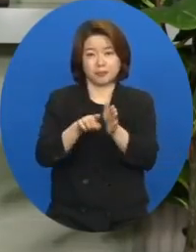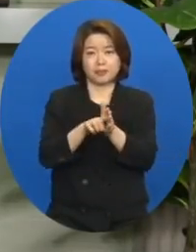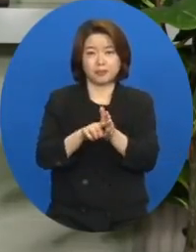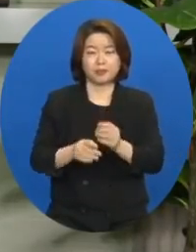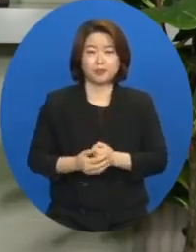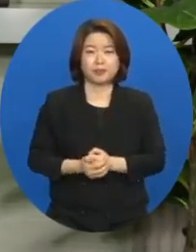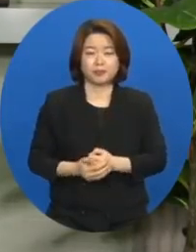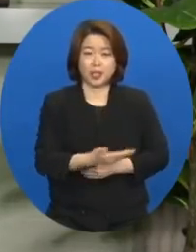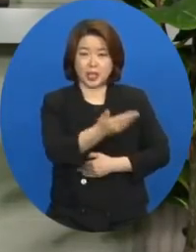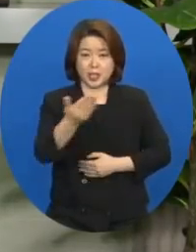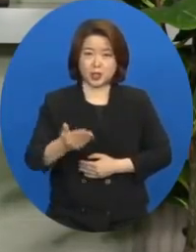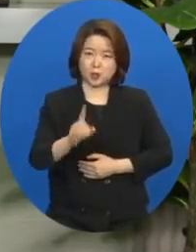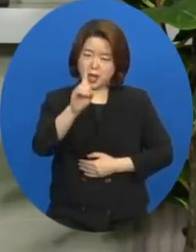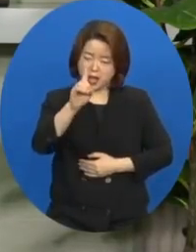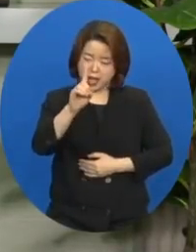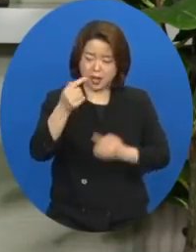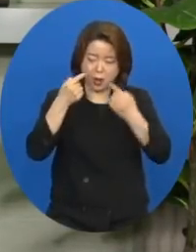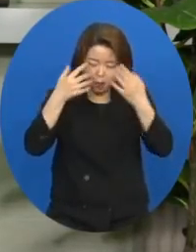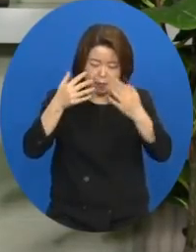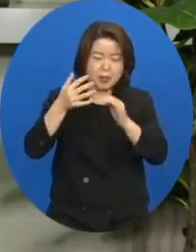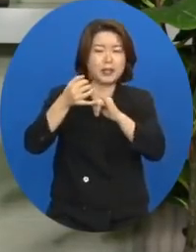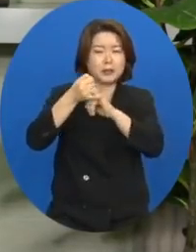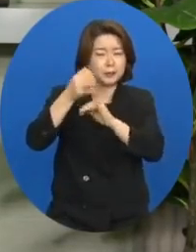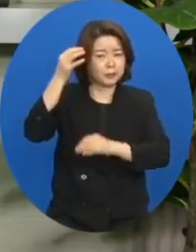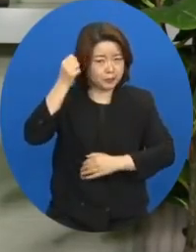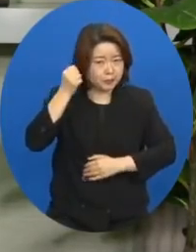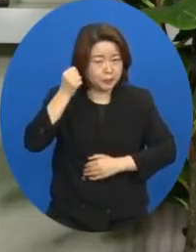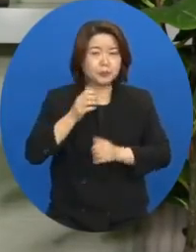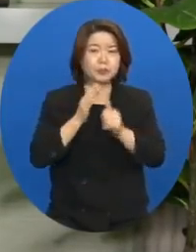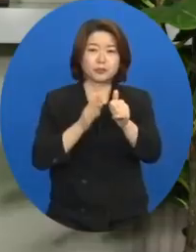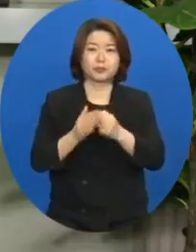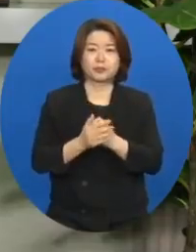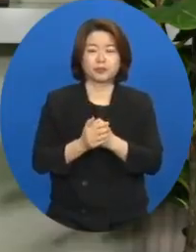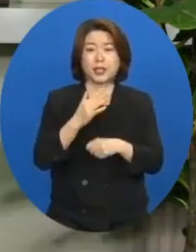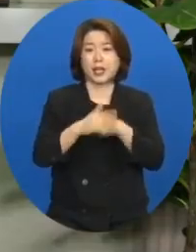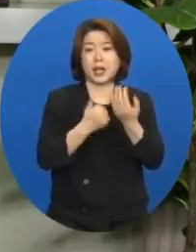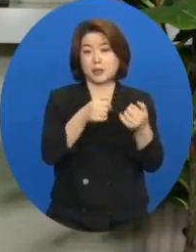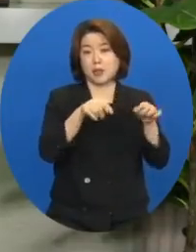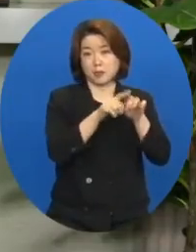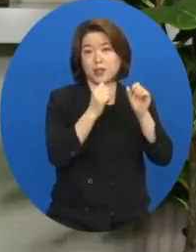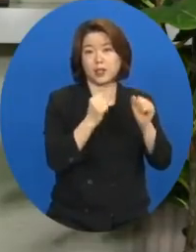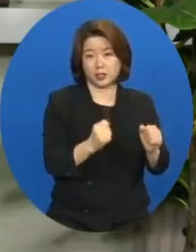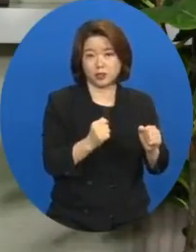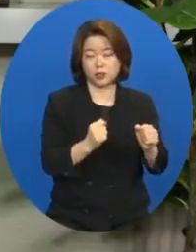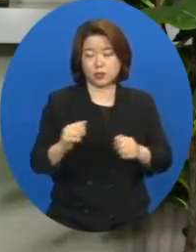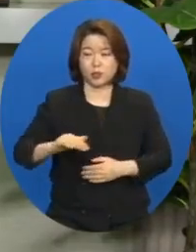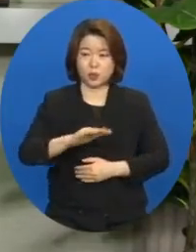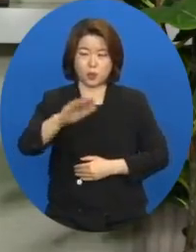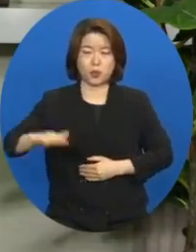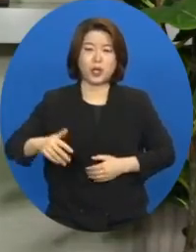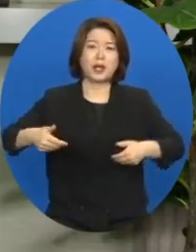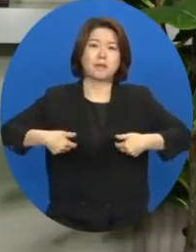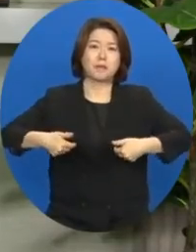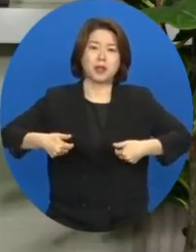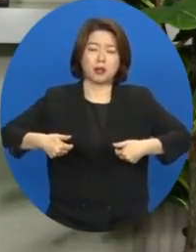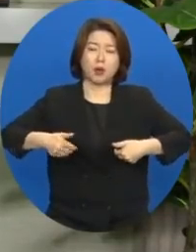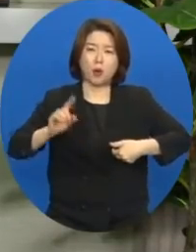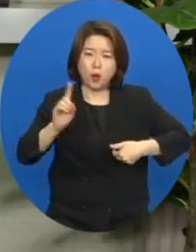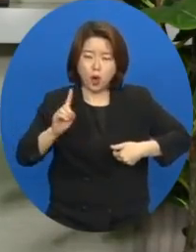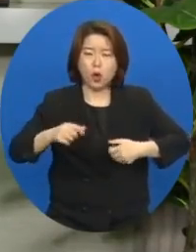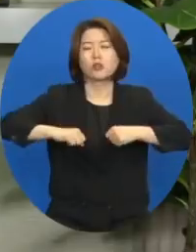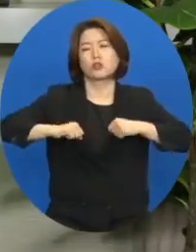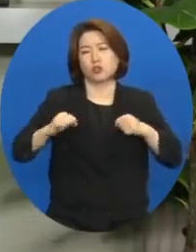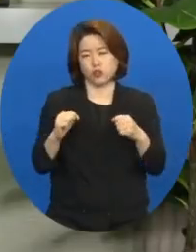성도 여러분 한 가지만 분명히 하고 사십시다. 하나님은 함께 하시고 우리에게 필요한 것은 순종이라는